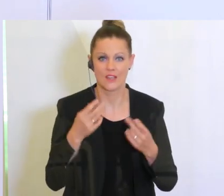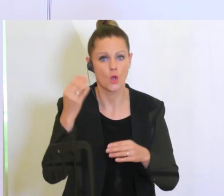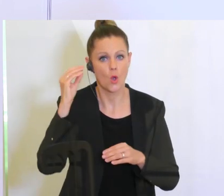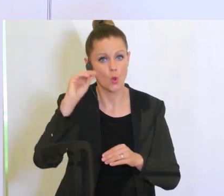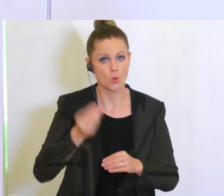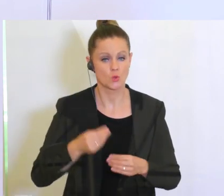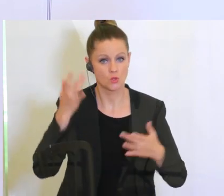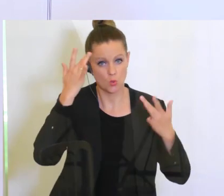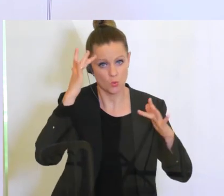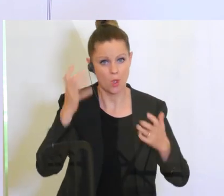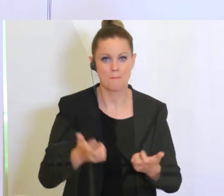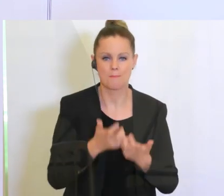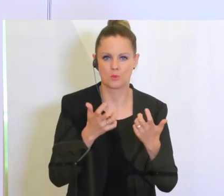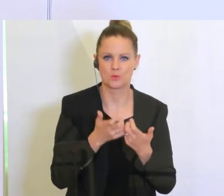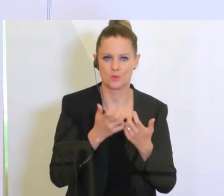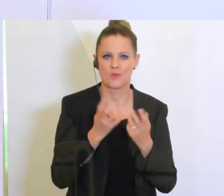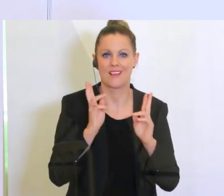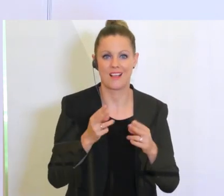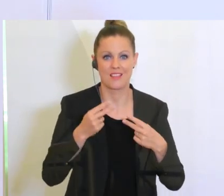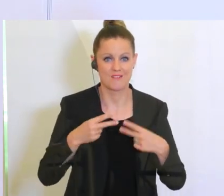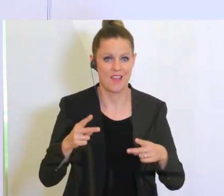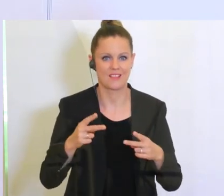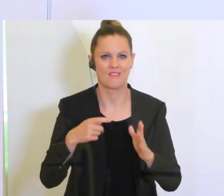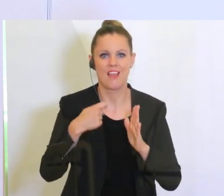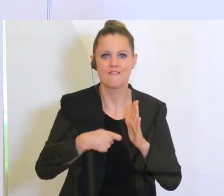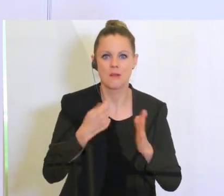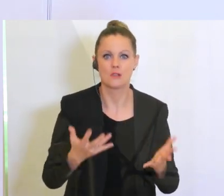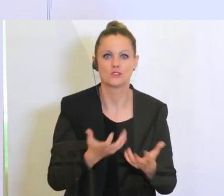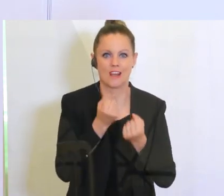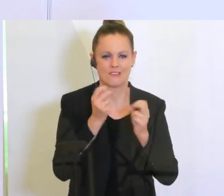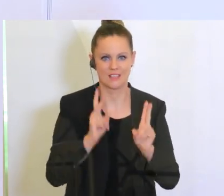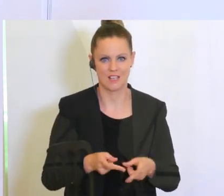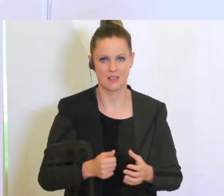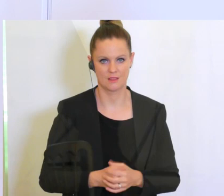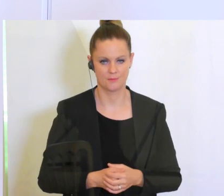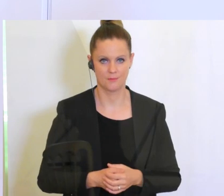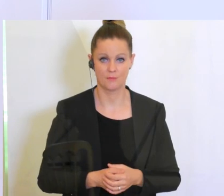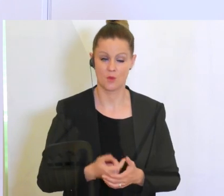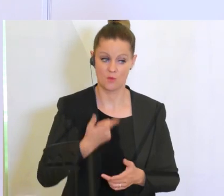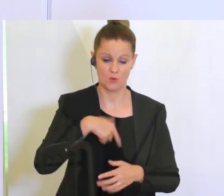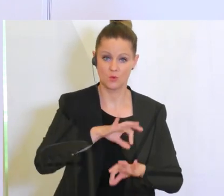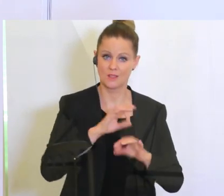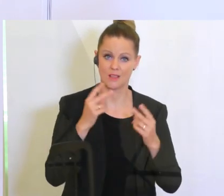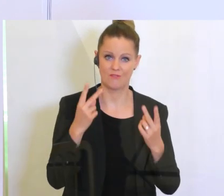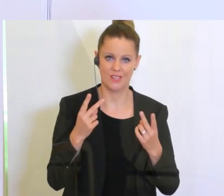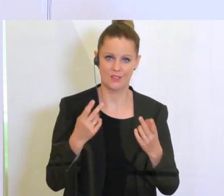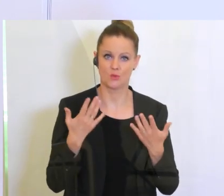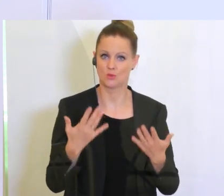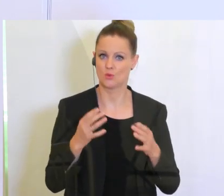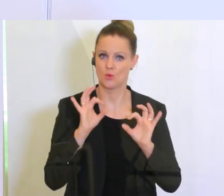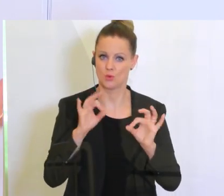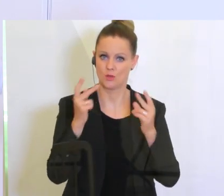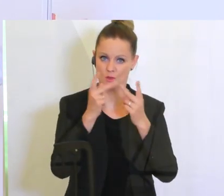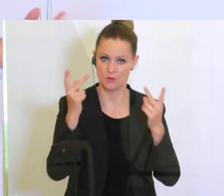Kulturproduktion, eben an ein Film schaffen, denken kann. Das war uns ganz wichtig und dieses gute